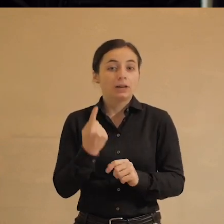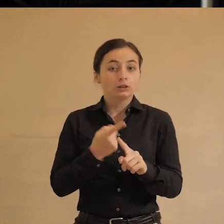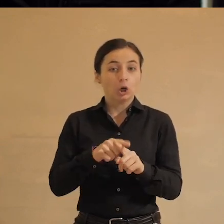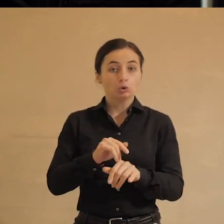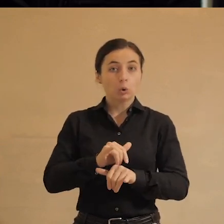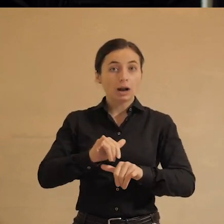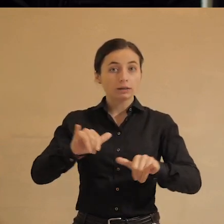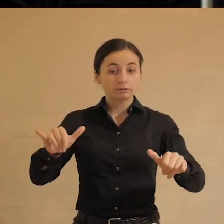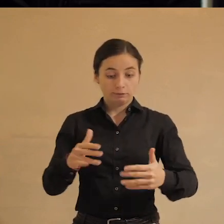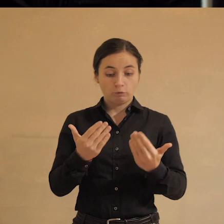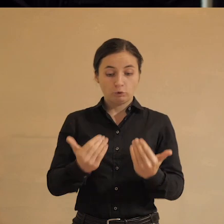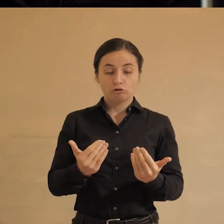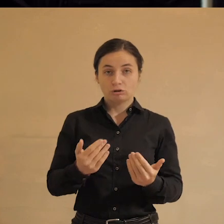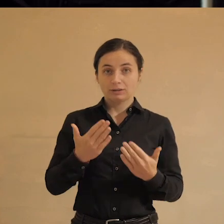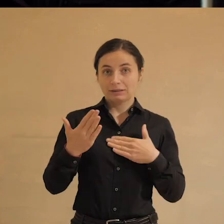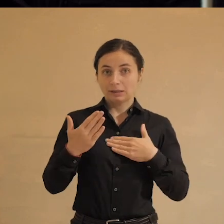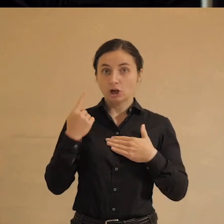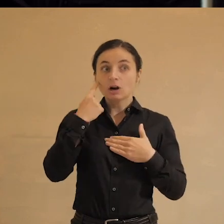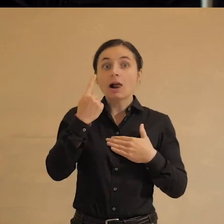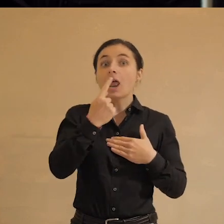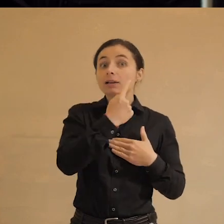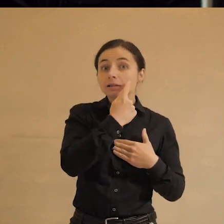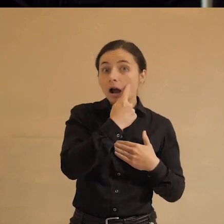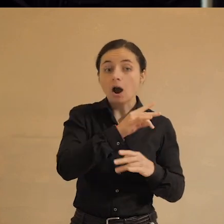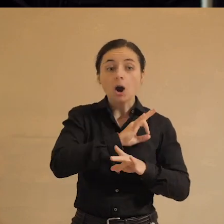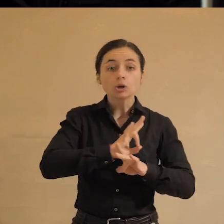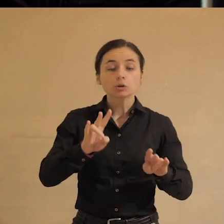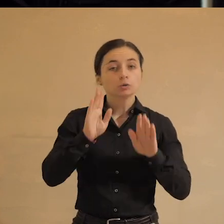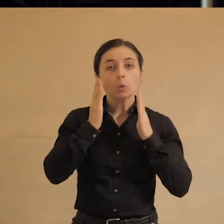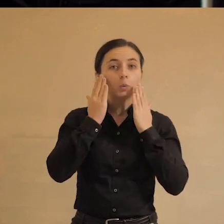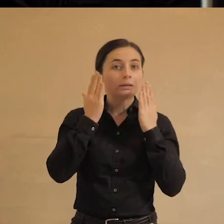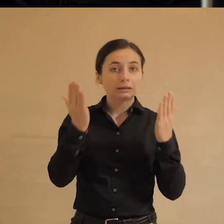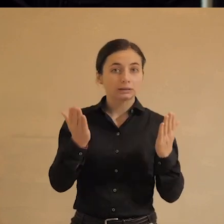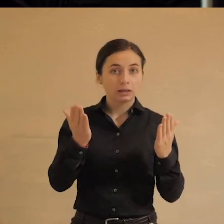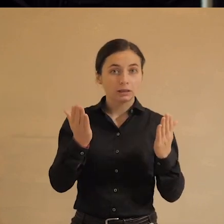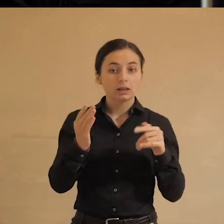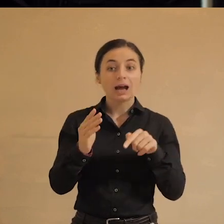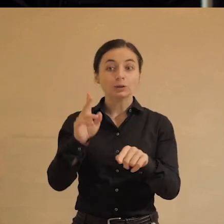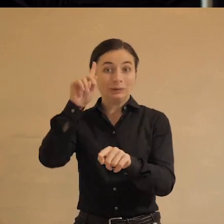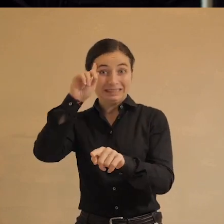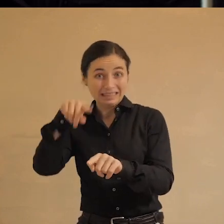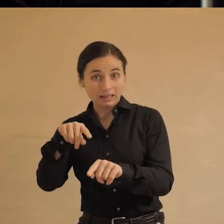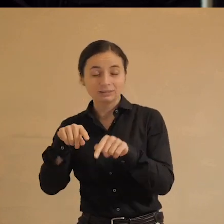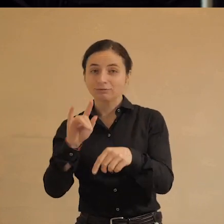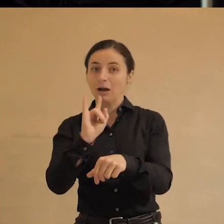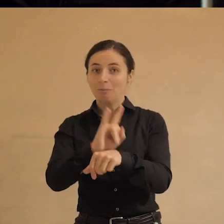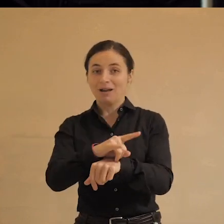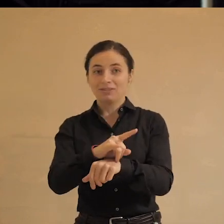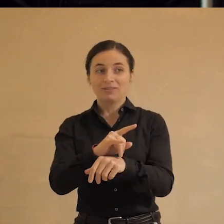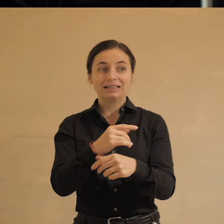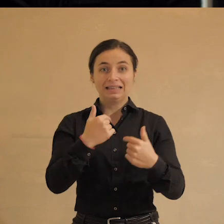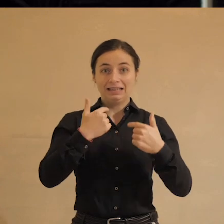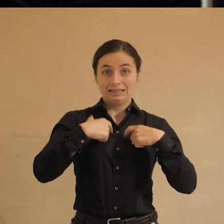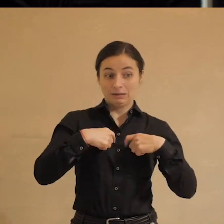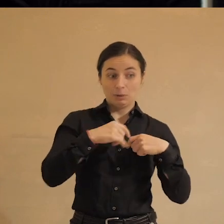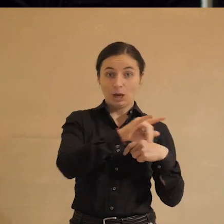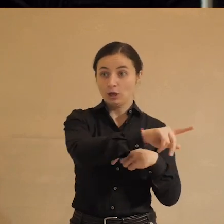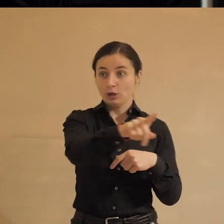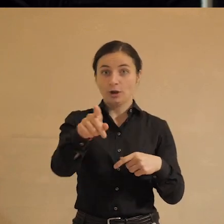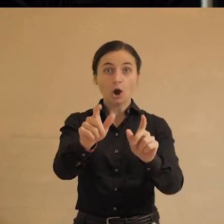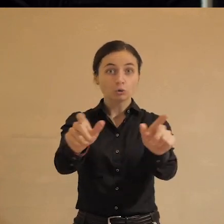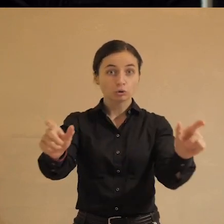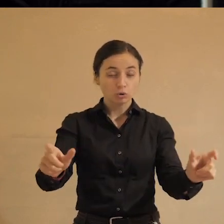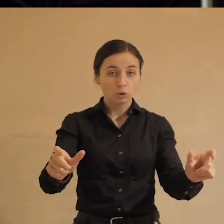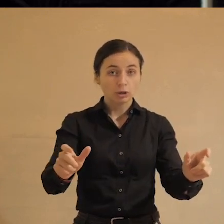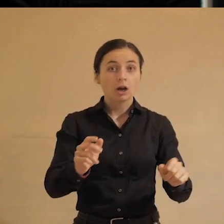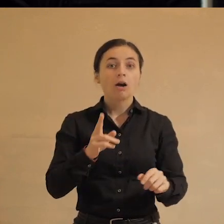развиваются прямо сейчас на наших глазах. Никто не знает, а кто говорит, что знает, тот обманывает себя и аудиторию. К чему это